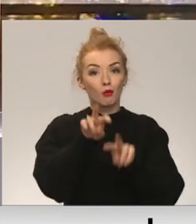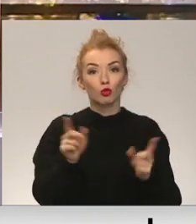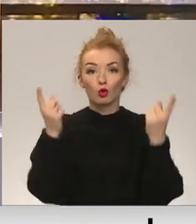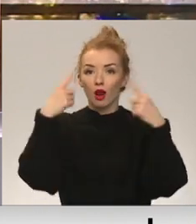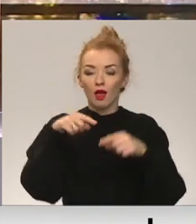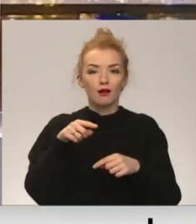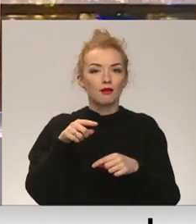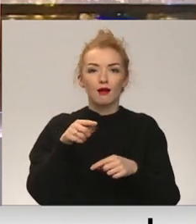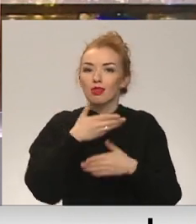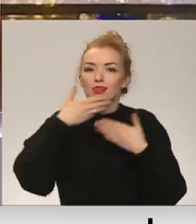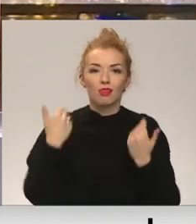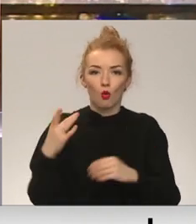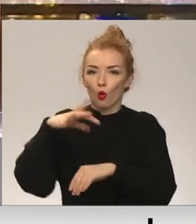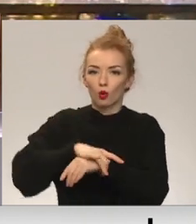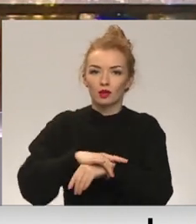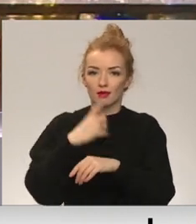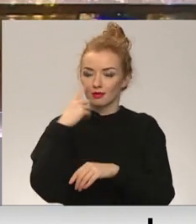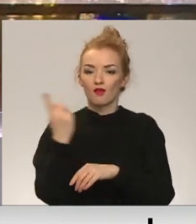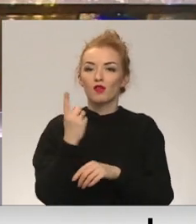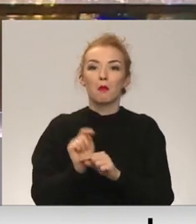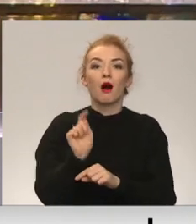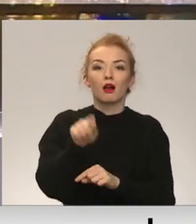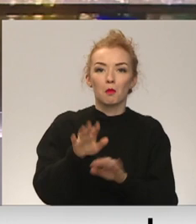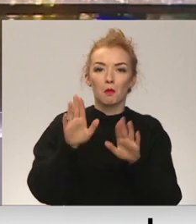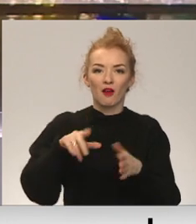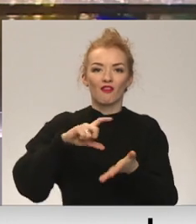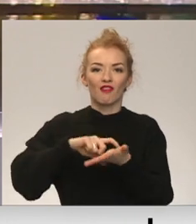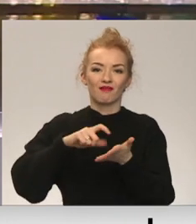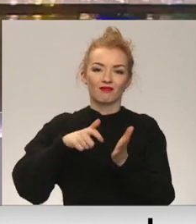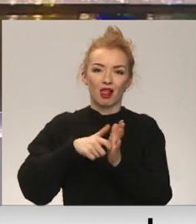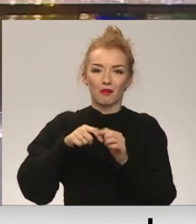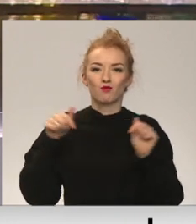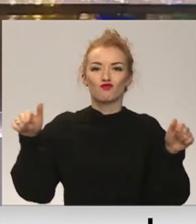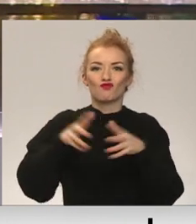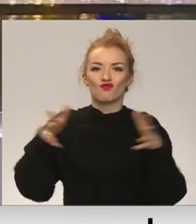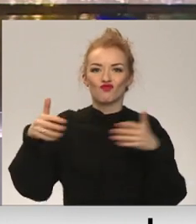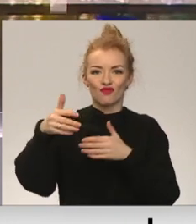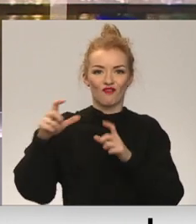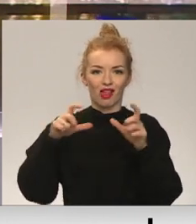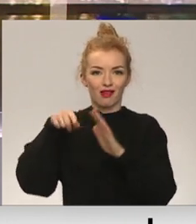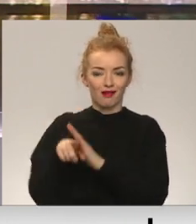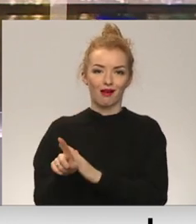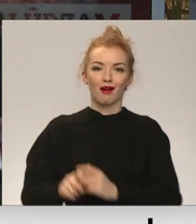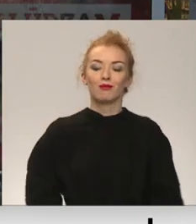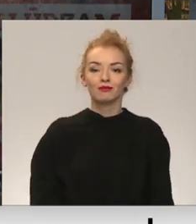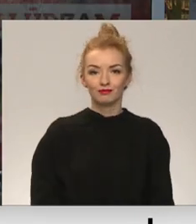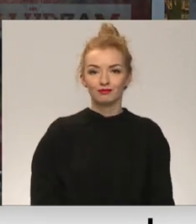vēl nav konstatējuši nevienu pārkāpums aizstībā ar veikalu platību. Un plašākīļies ko zina sižatā.